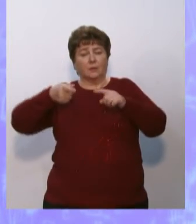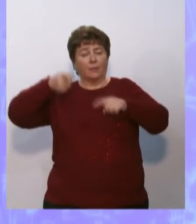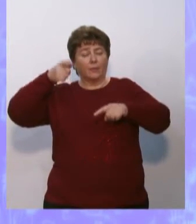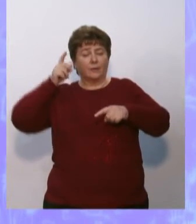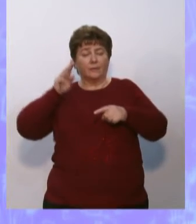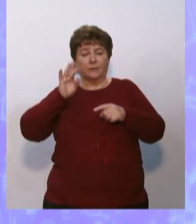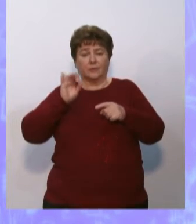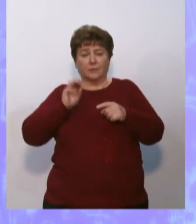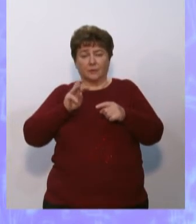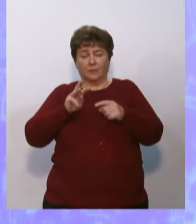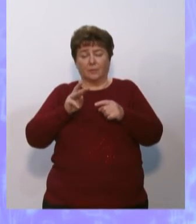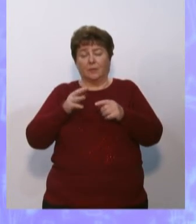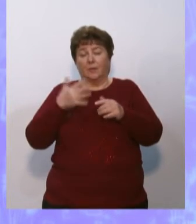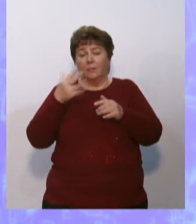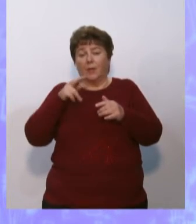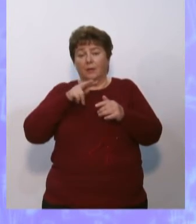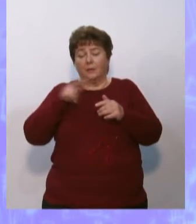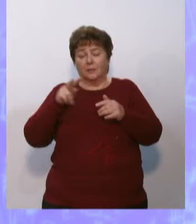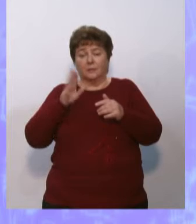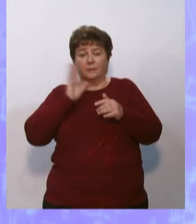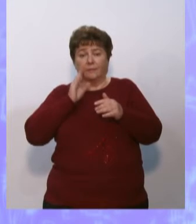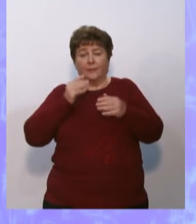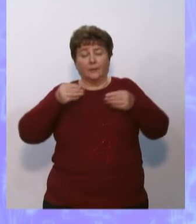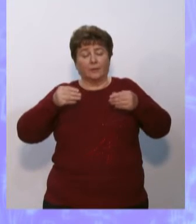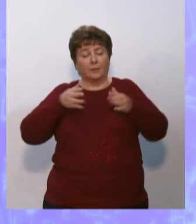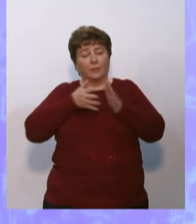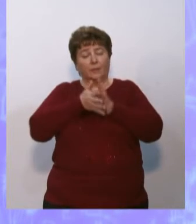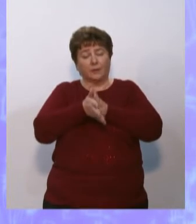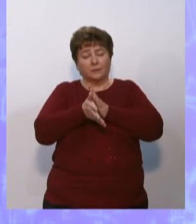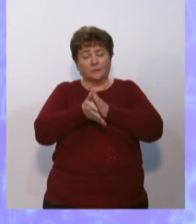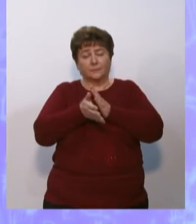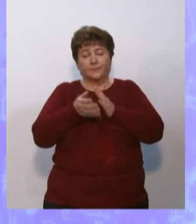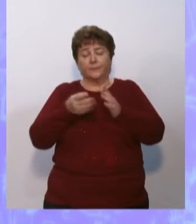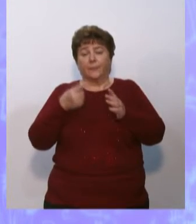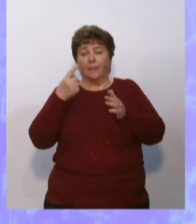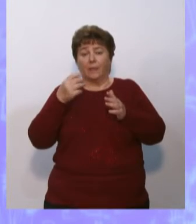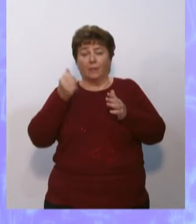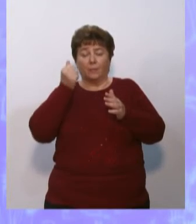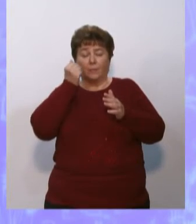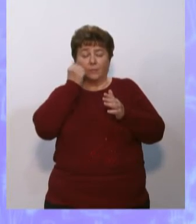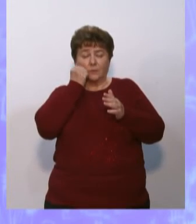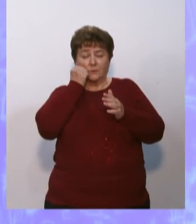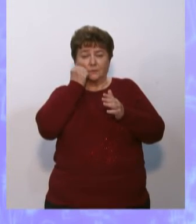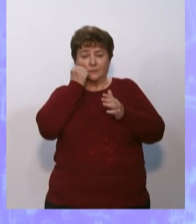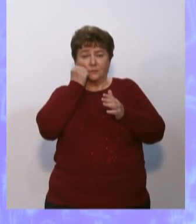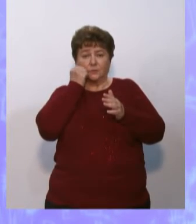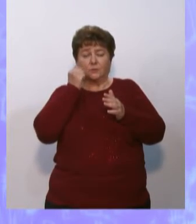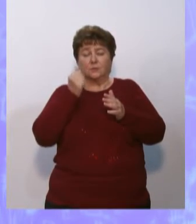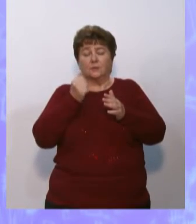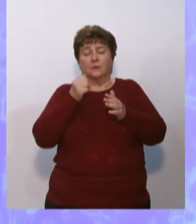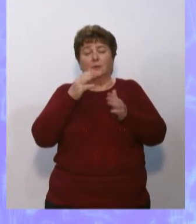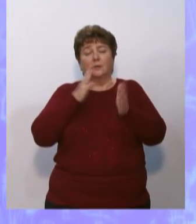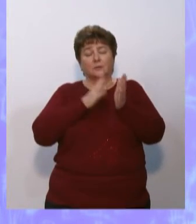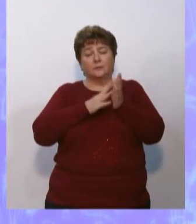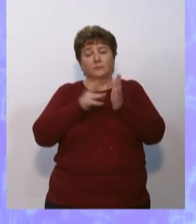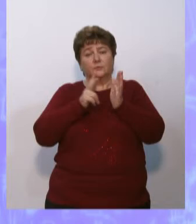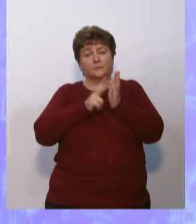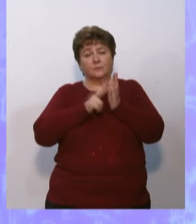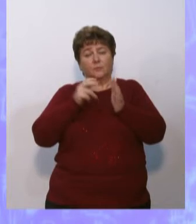тратил в сутки 5 литров воды. Один москвич в 1890 году